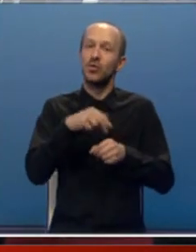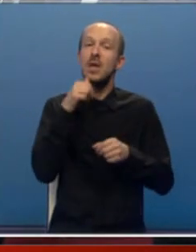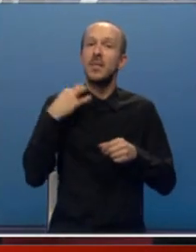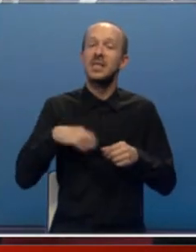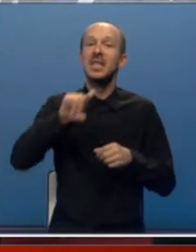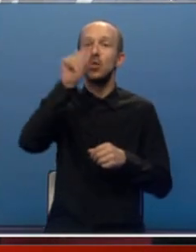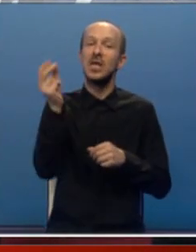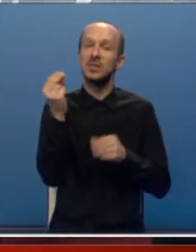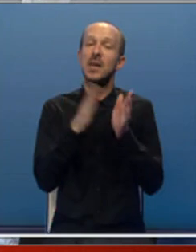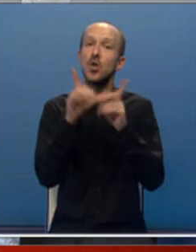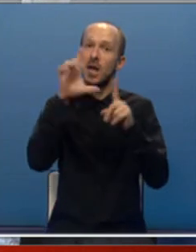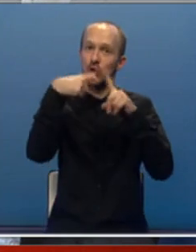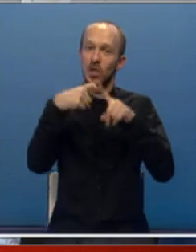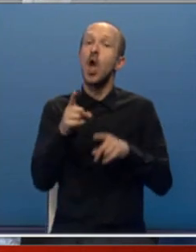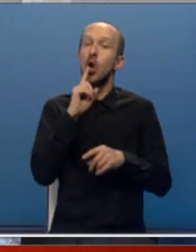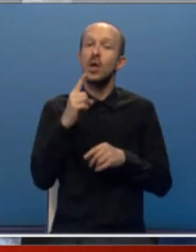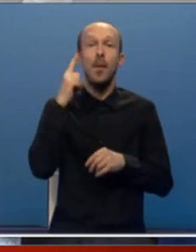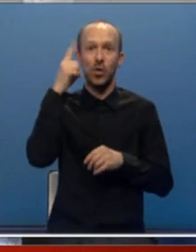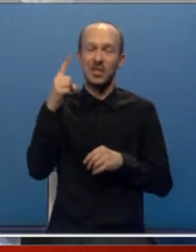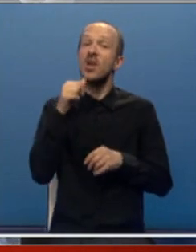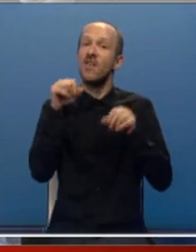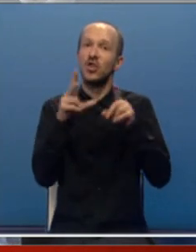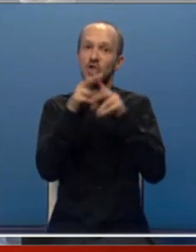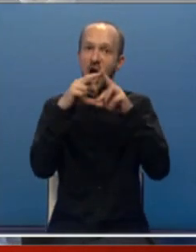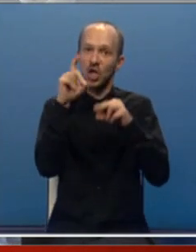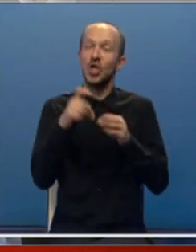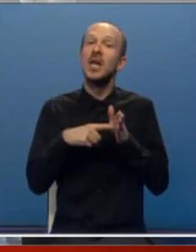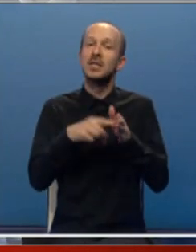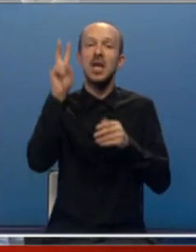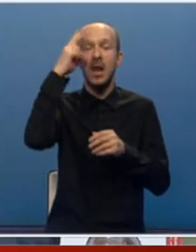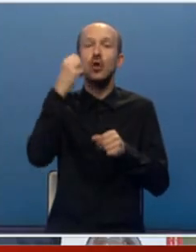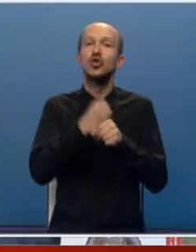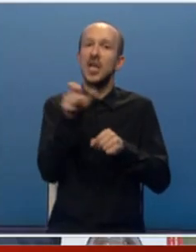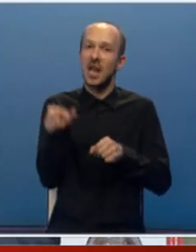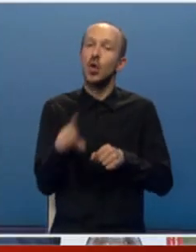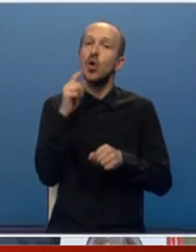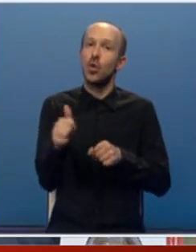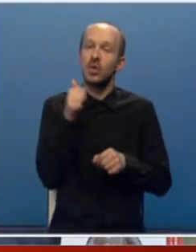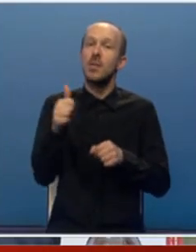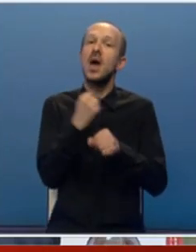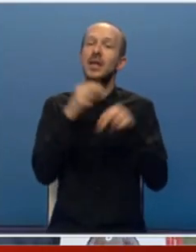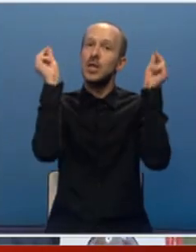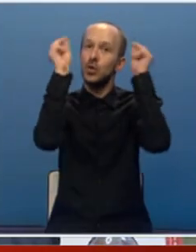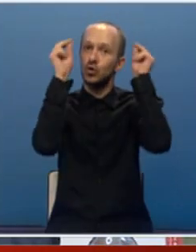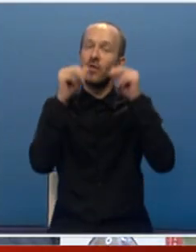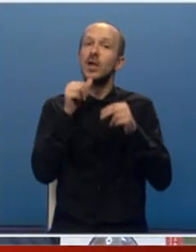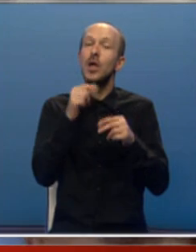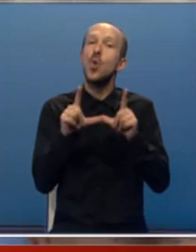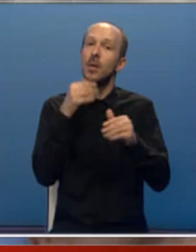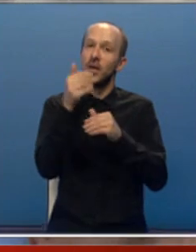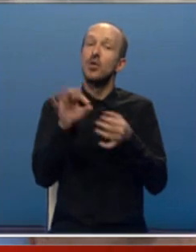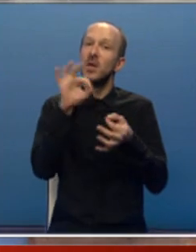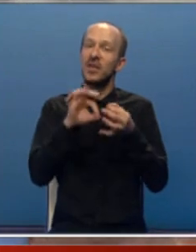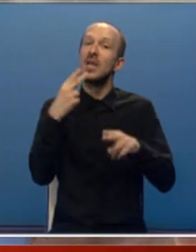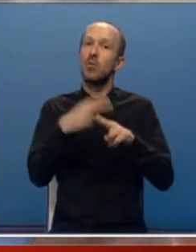i predsjednik Republike Srpske Milorad Dodik, koji je podsjetio da je Vlado Đajeć istaknuti naučni radnik, koji godinama radi na izučavanju i unapređenju